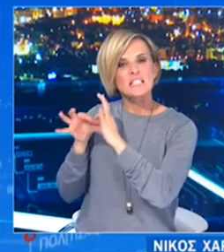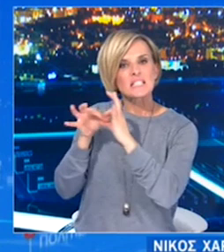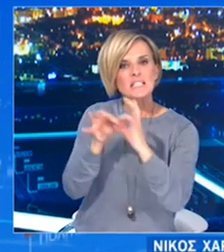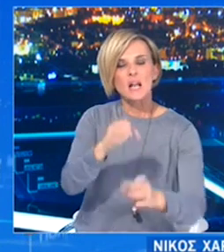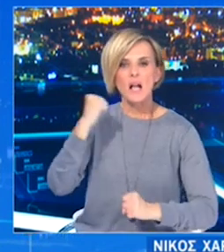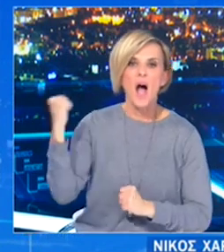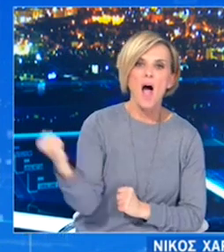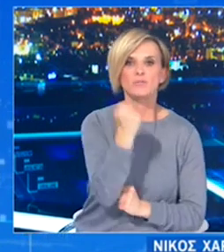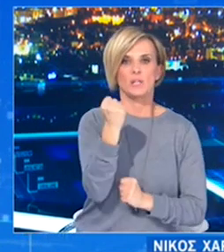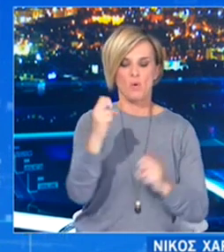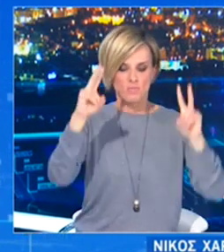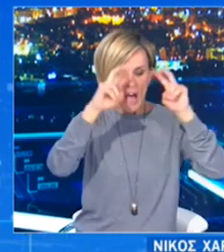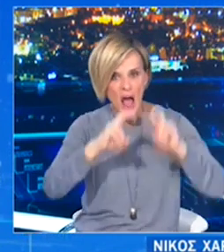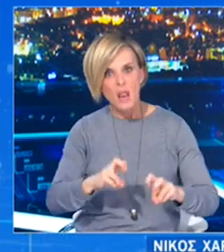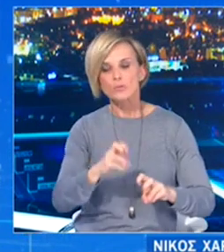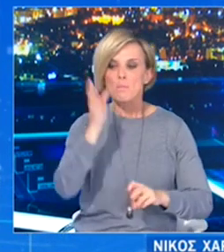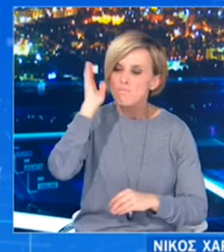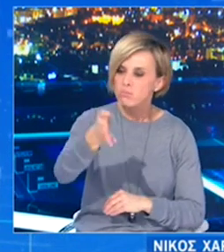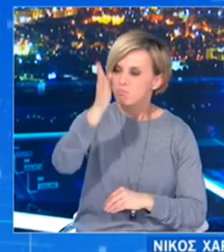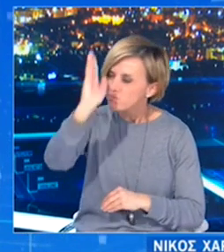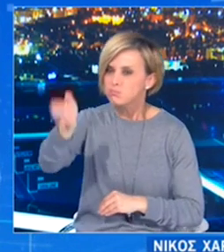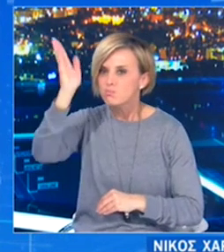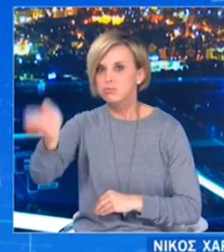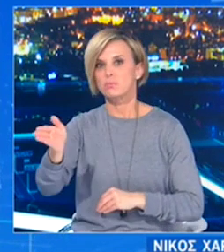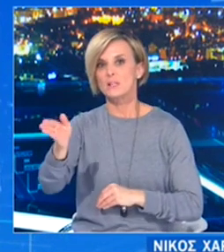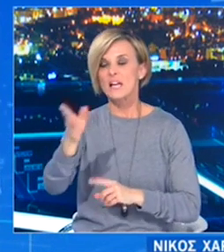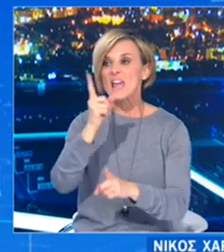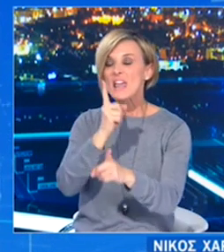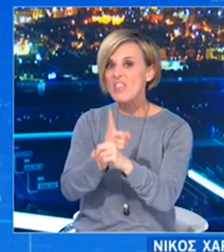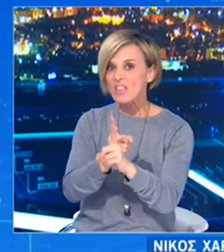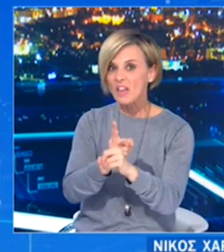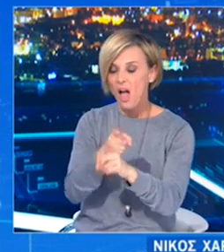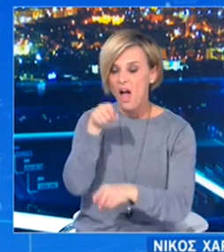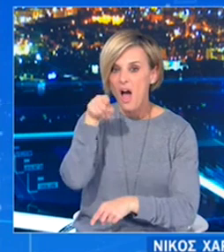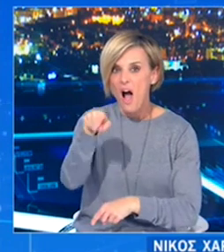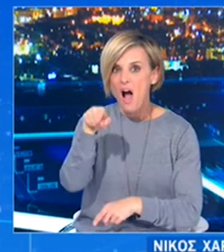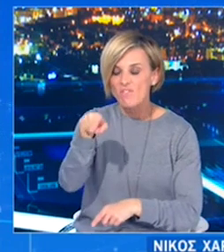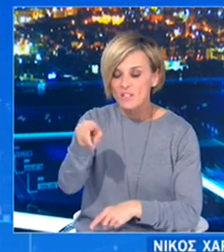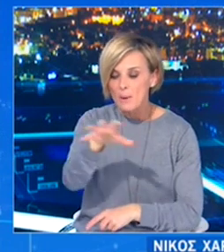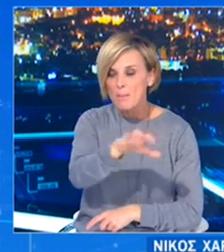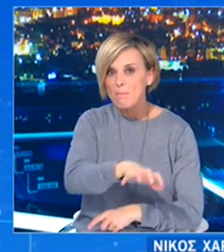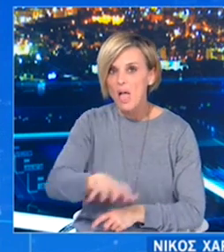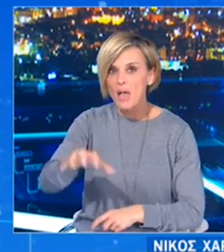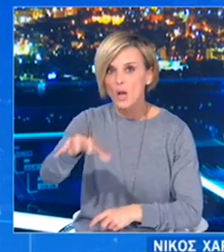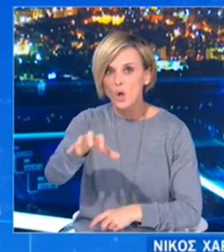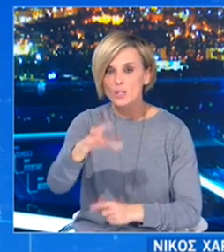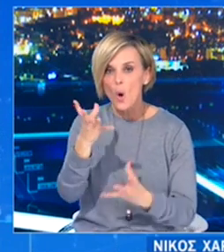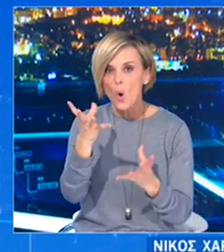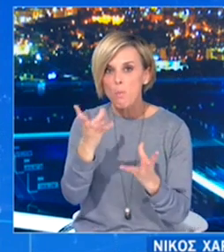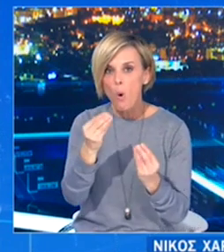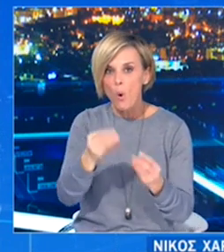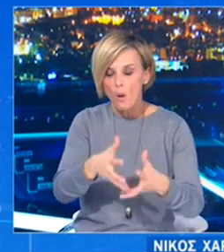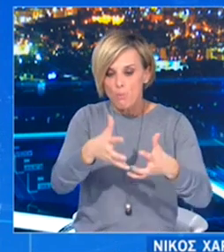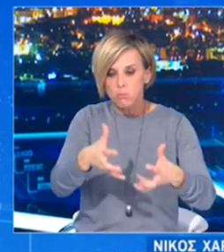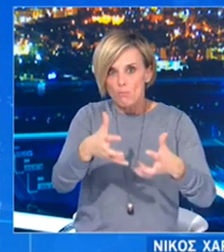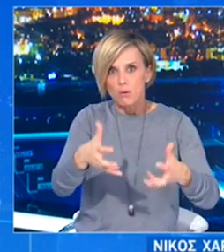εντατικοί με ιδιαίτερη έμφαση στις επιβαρημένες περιοχές. Είναι η ώρα οι περιοχές αυτές και οι αγαπημένοι μας συμπολίτες αυτές να δείξουν